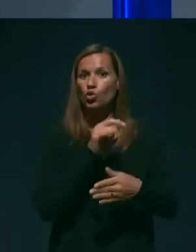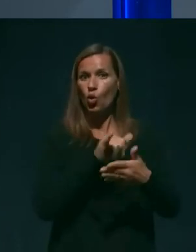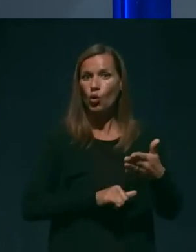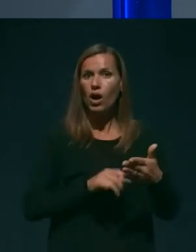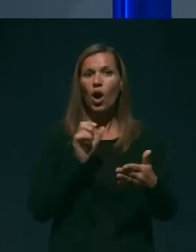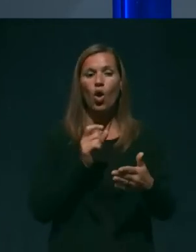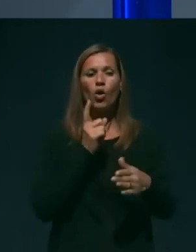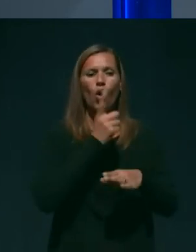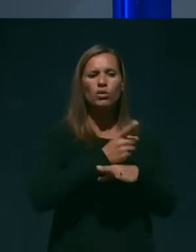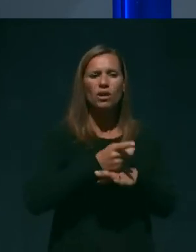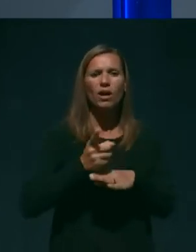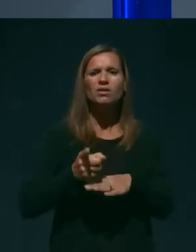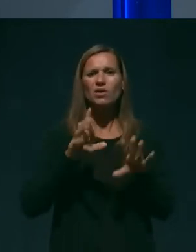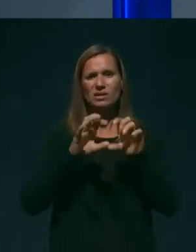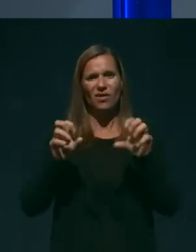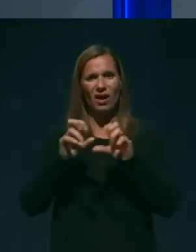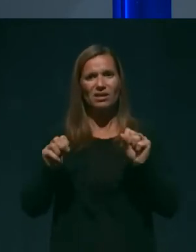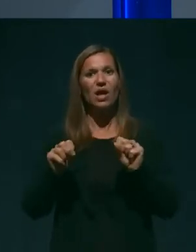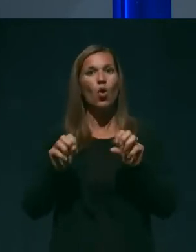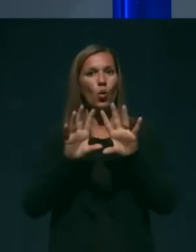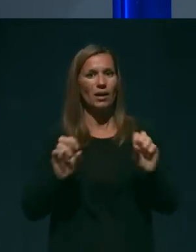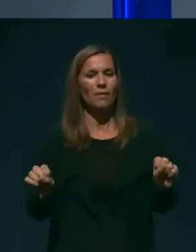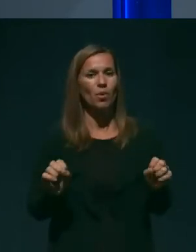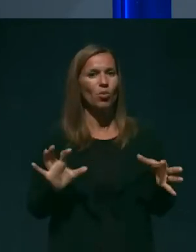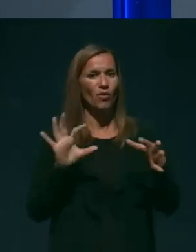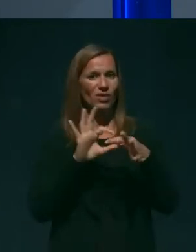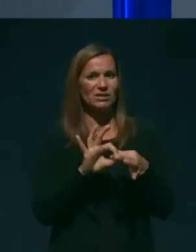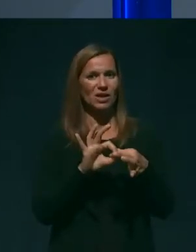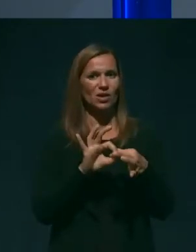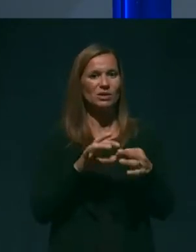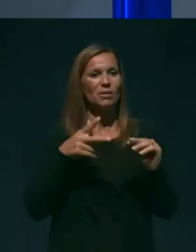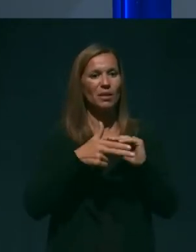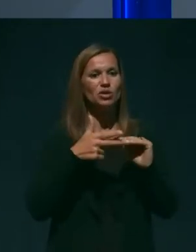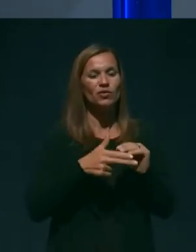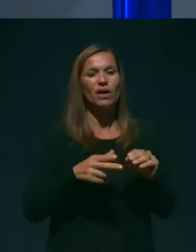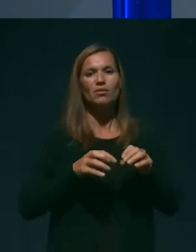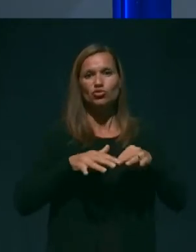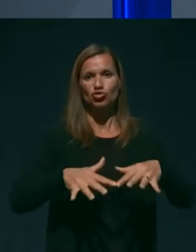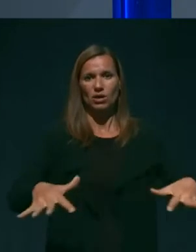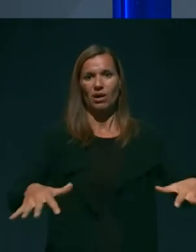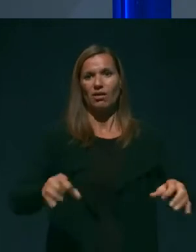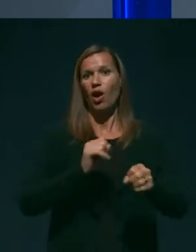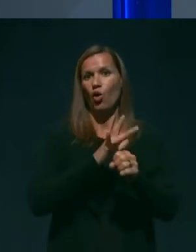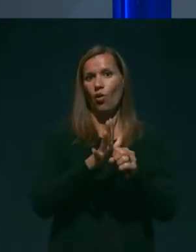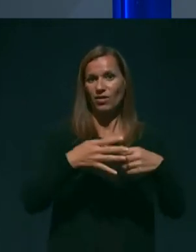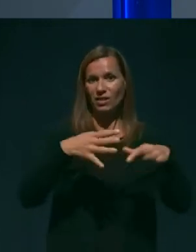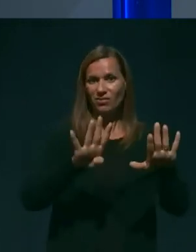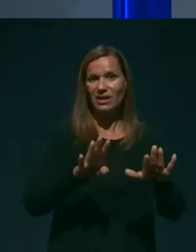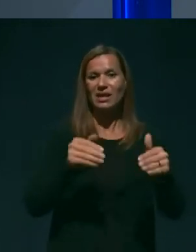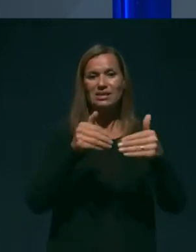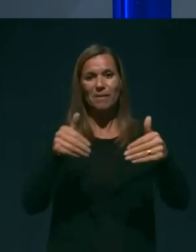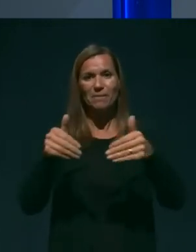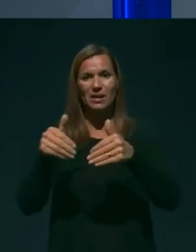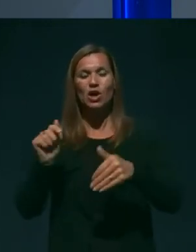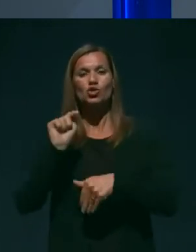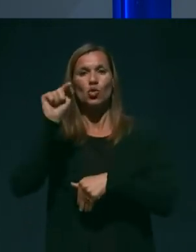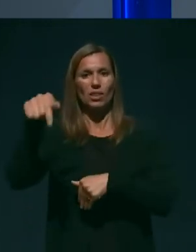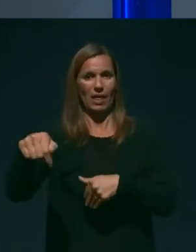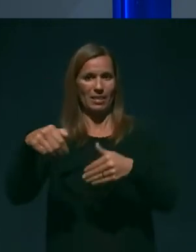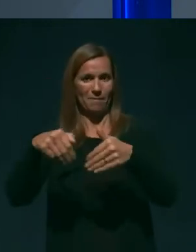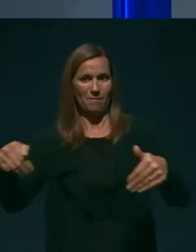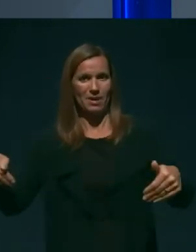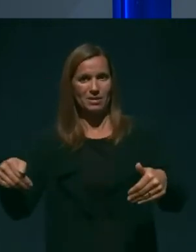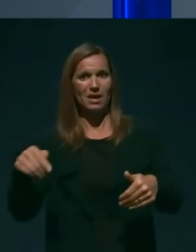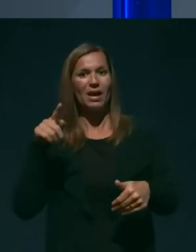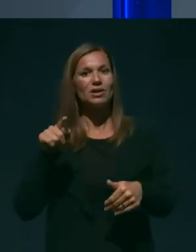in izvajanju ukrepov povezanih s preprečevanjem širjenja COVID-19 na mejnih prehodih na zunani meji in na